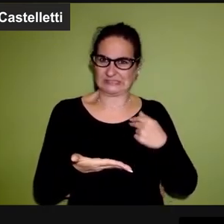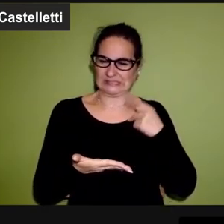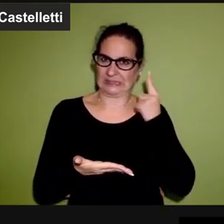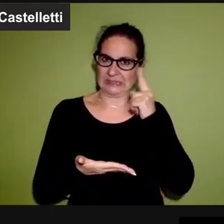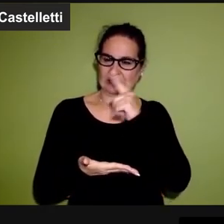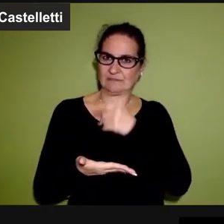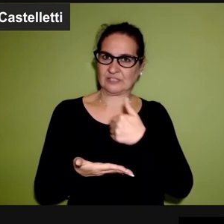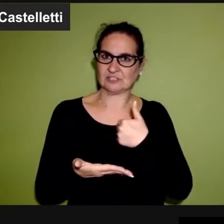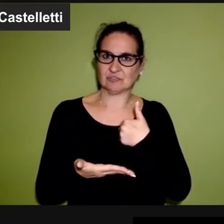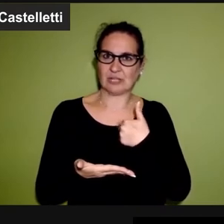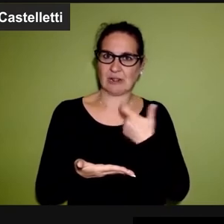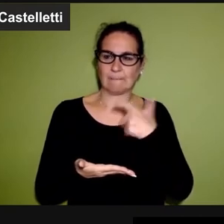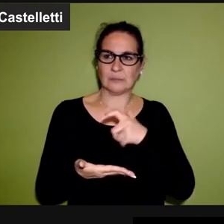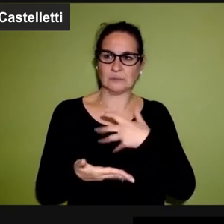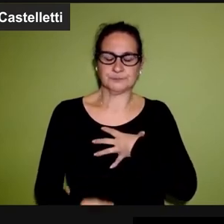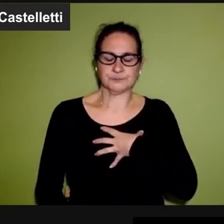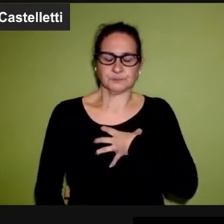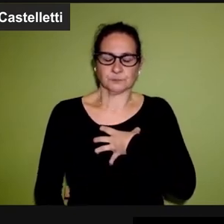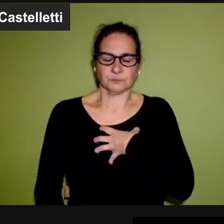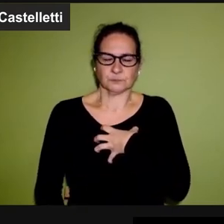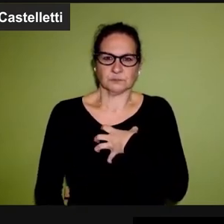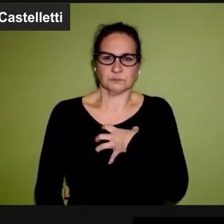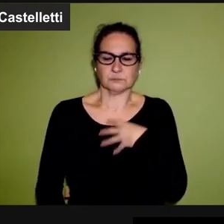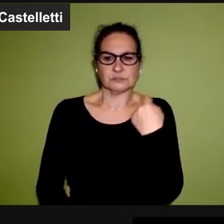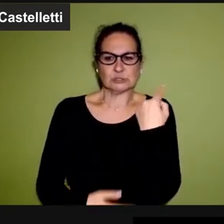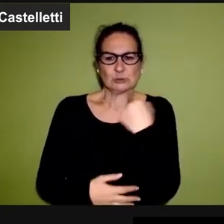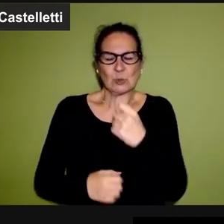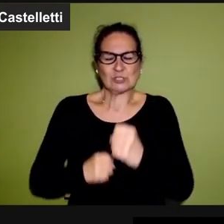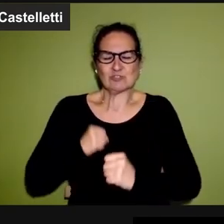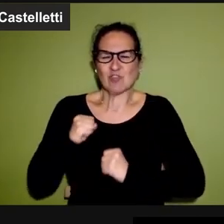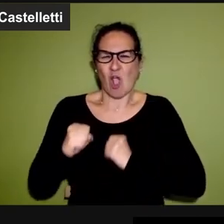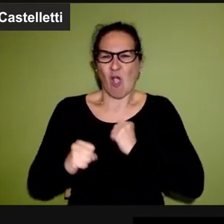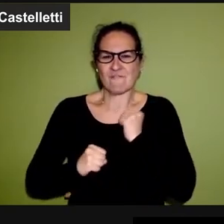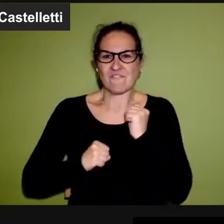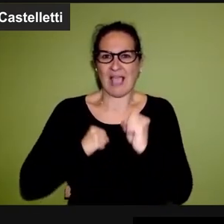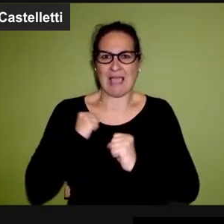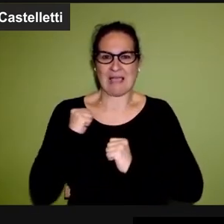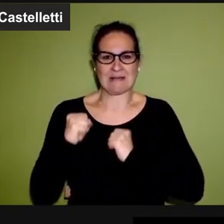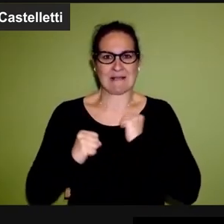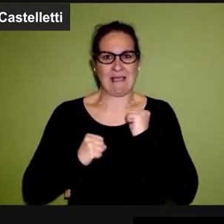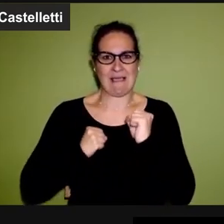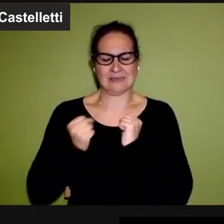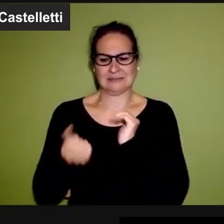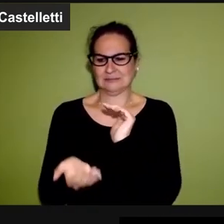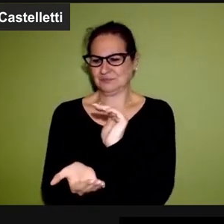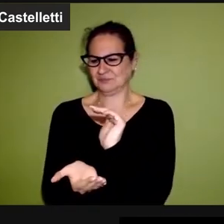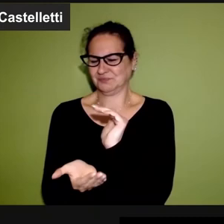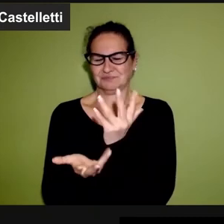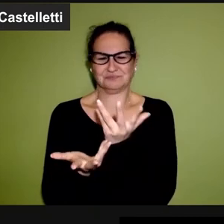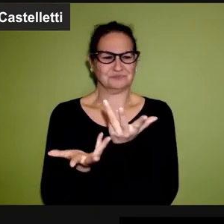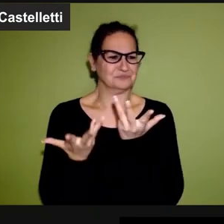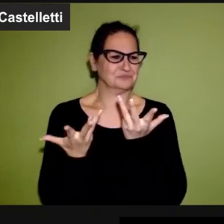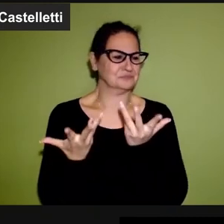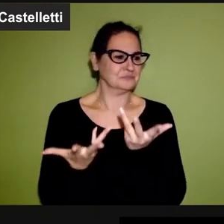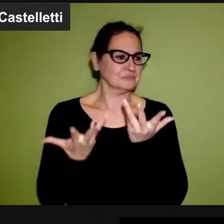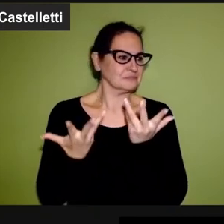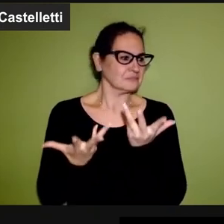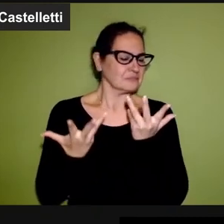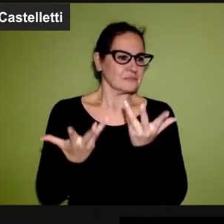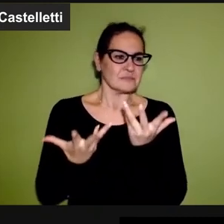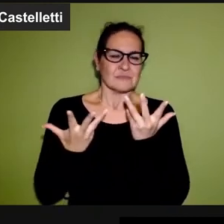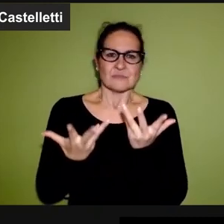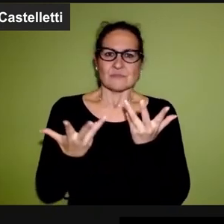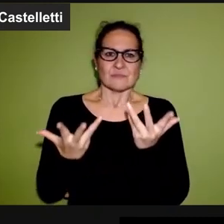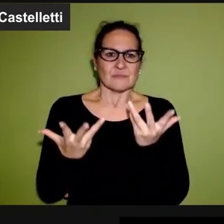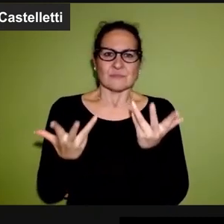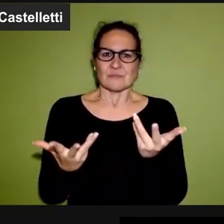trascrivere, perché prende alla gola la sofferenza mostruosa di questo piccolo bambino,